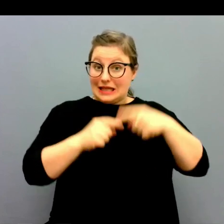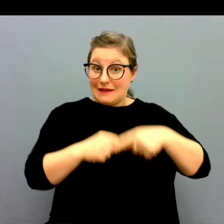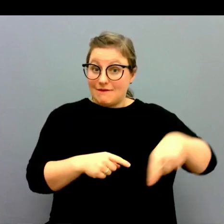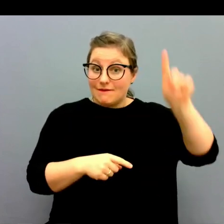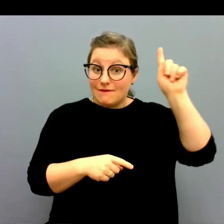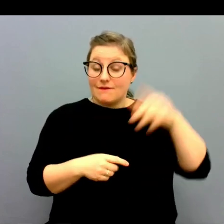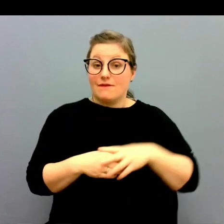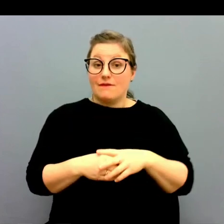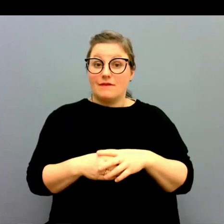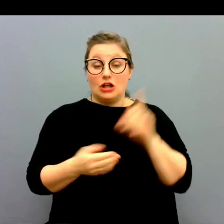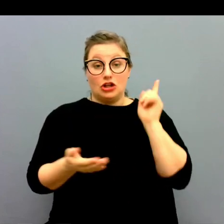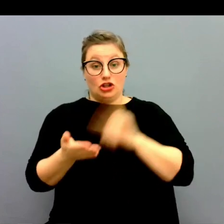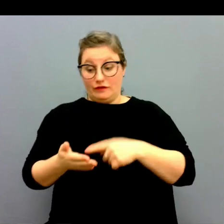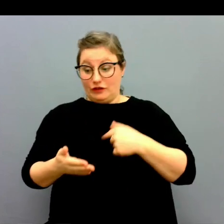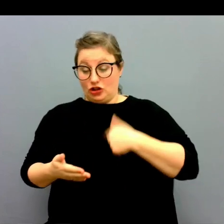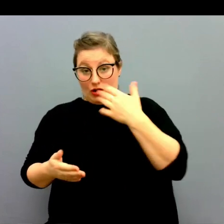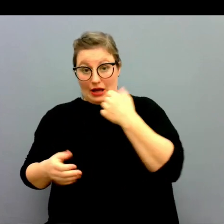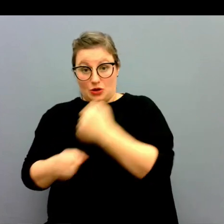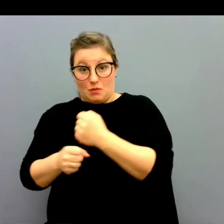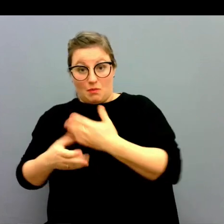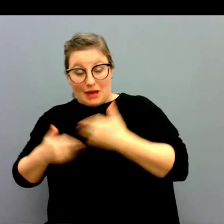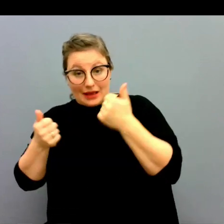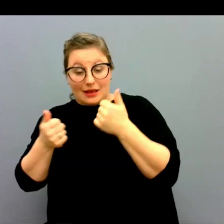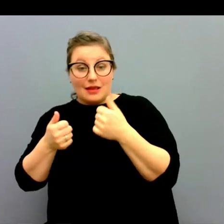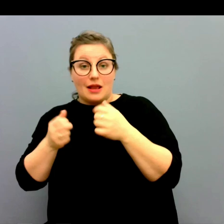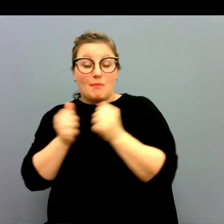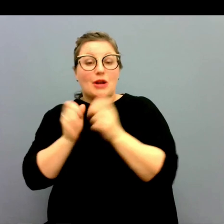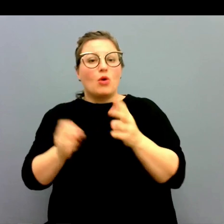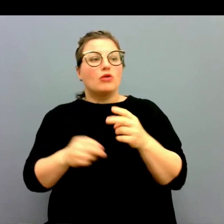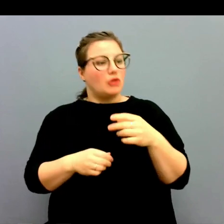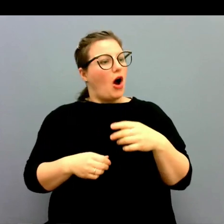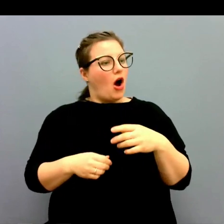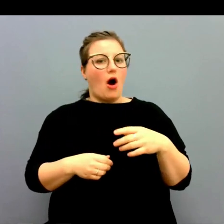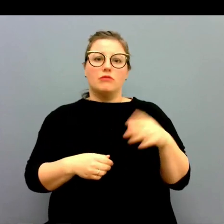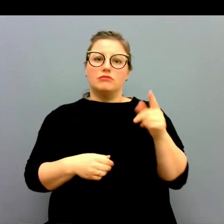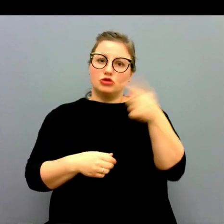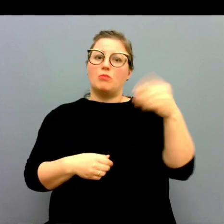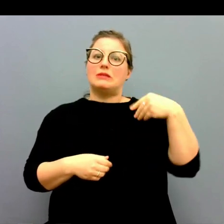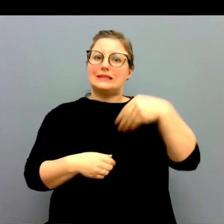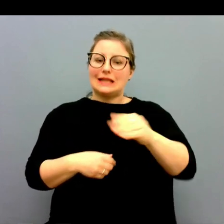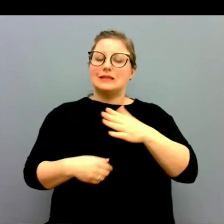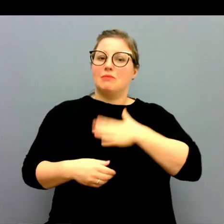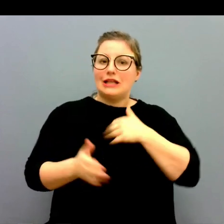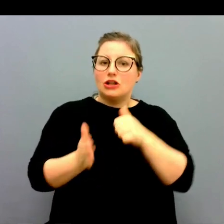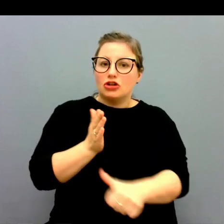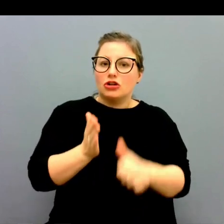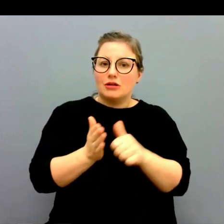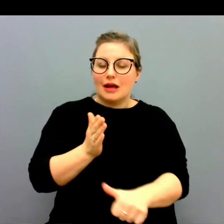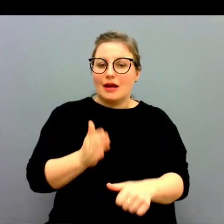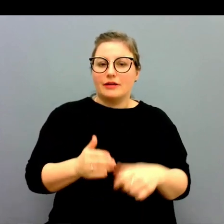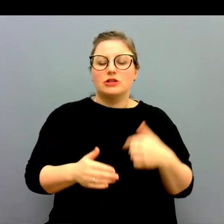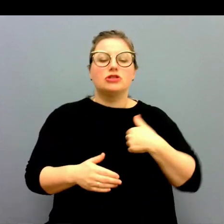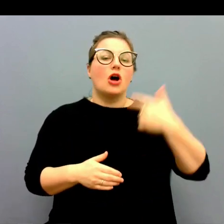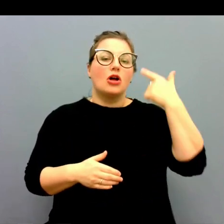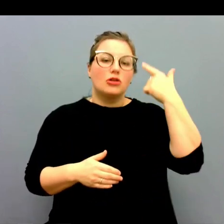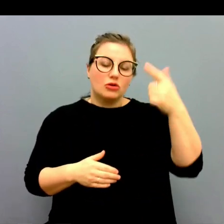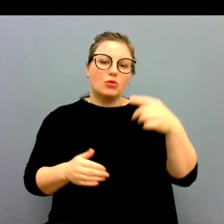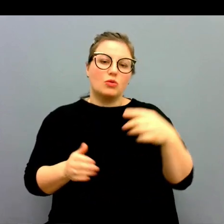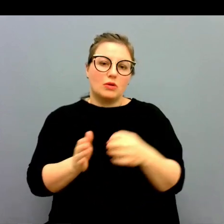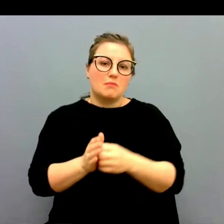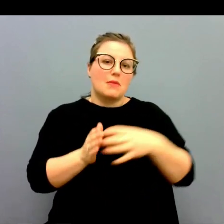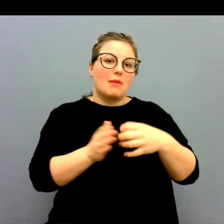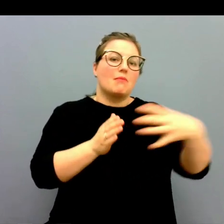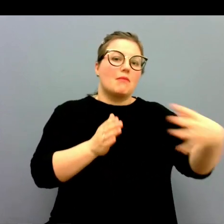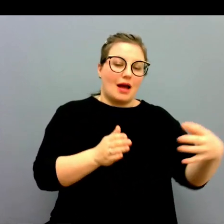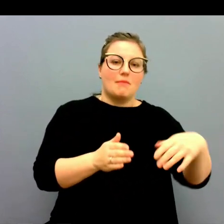Både för att fungera bättre men därför att man ser att man blir satsad på i det yrke man har. Så att jag tror att det också i sin